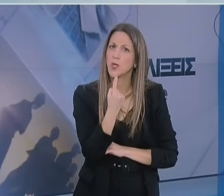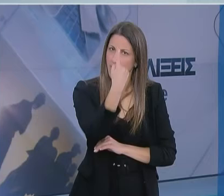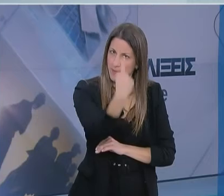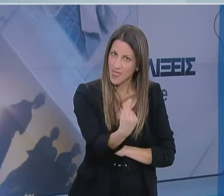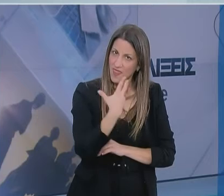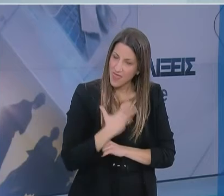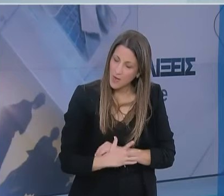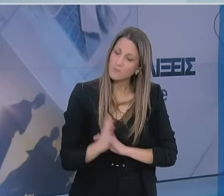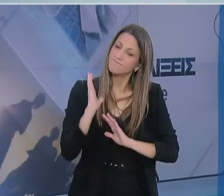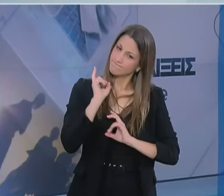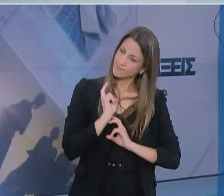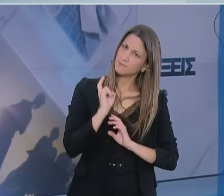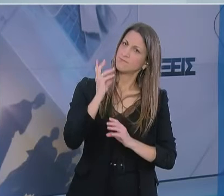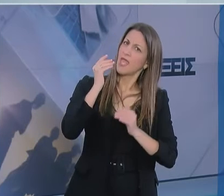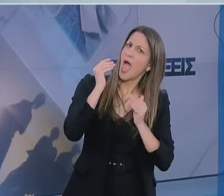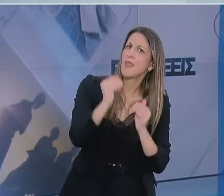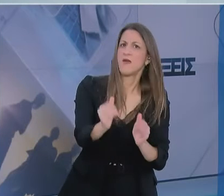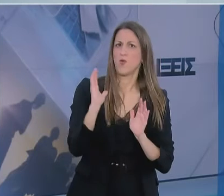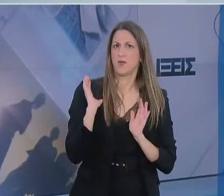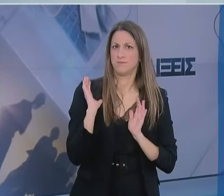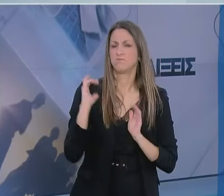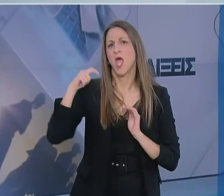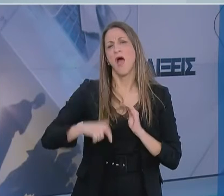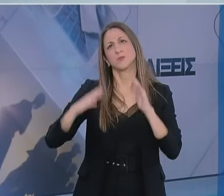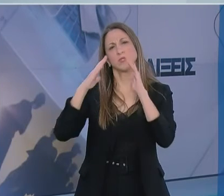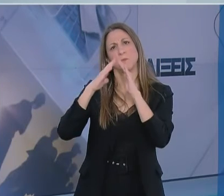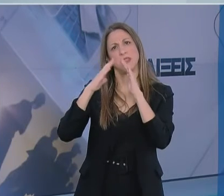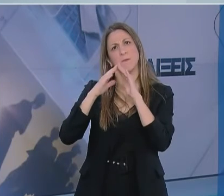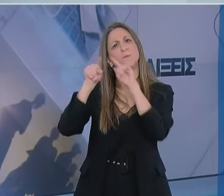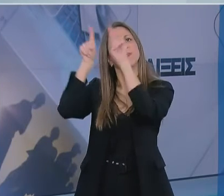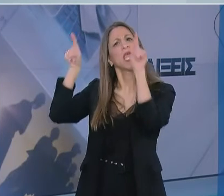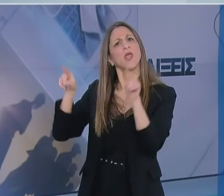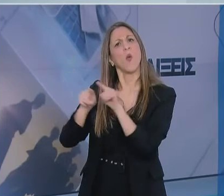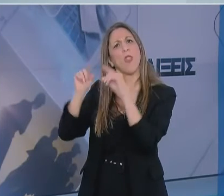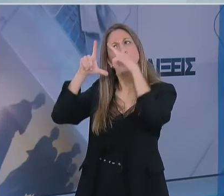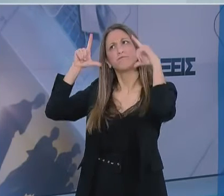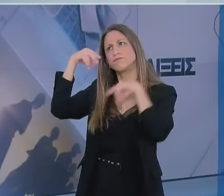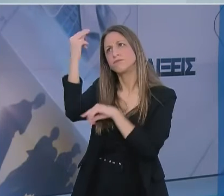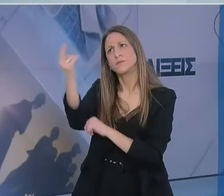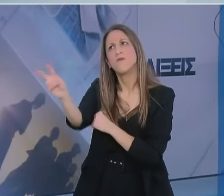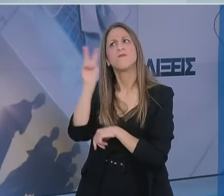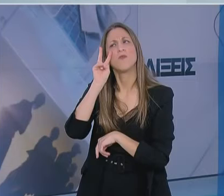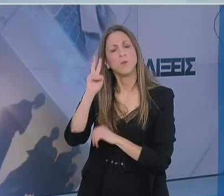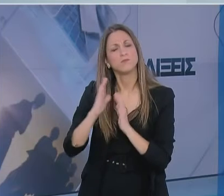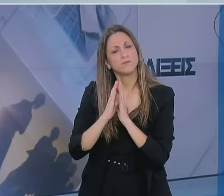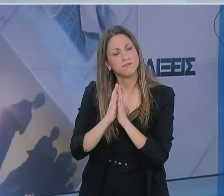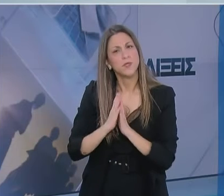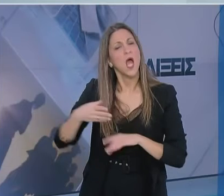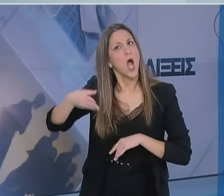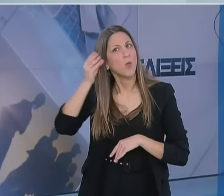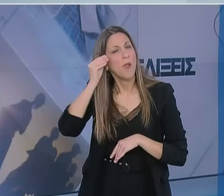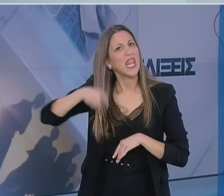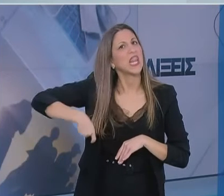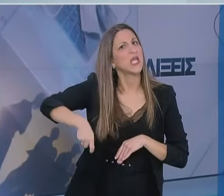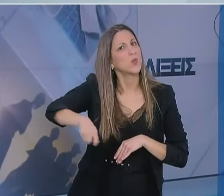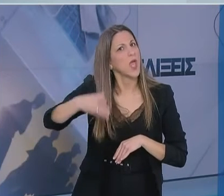δίπλα στις εικόνες που καθένας μπορεί να έχει στο σπίτι του. Οι ιερές ακολουθίες θα μεταδοθούν από την τηλεόραση, το ραδιόφωνο, το